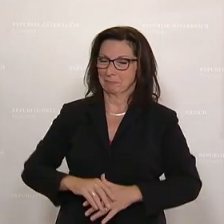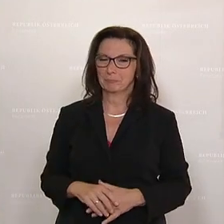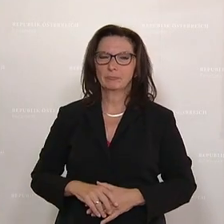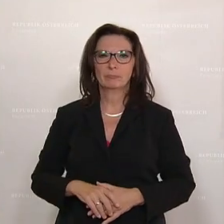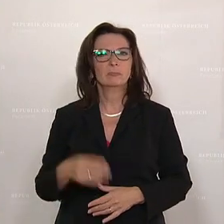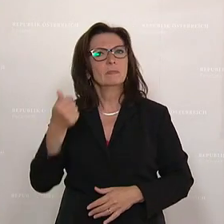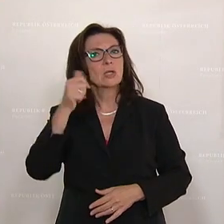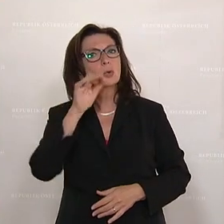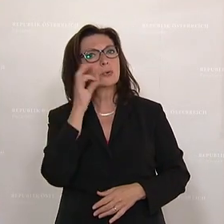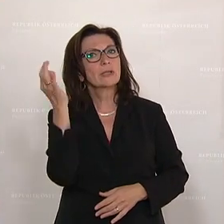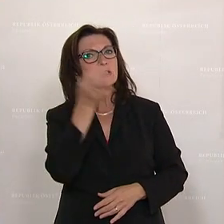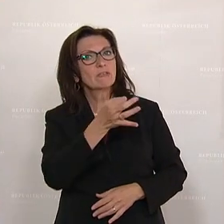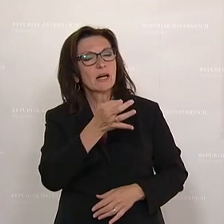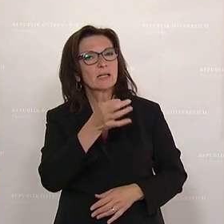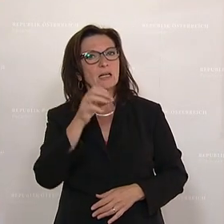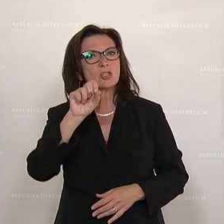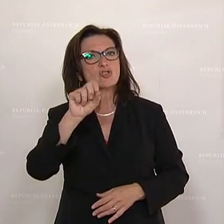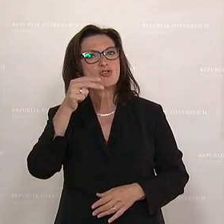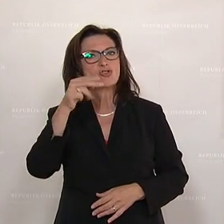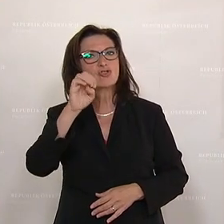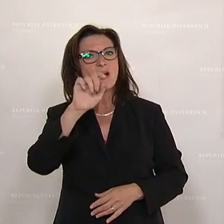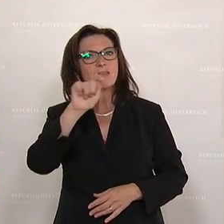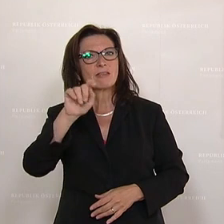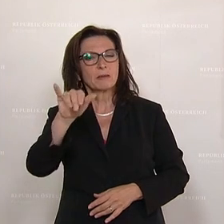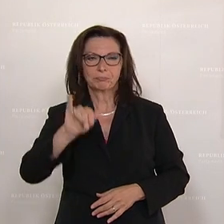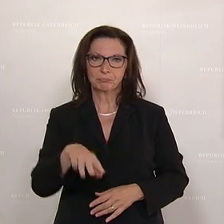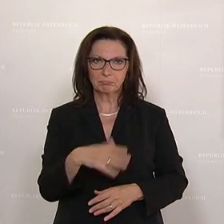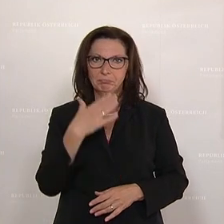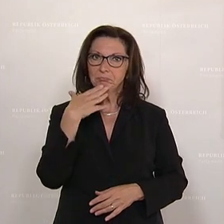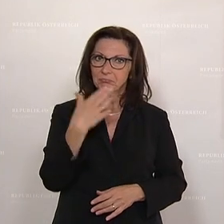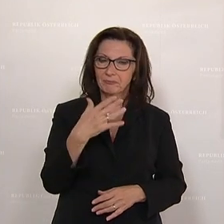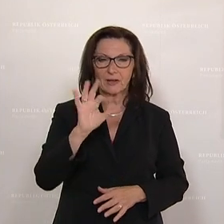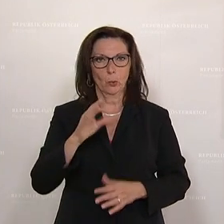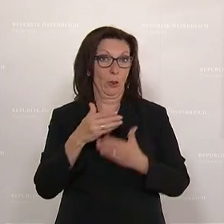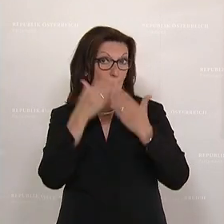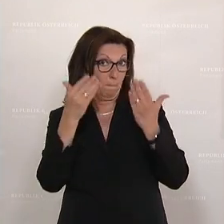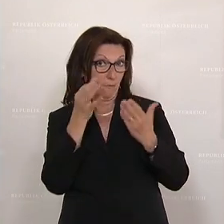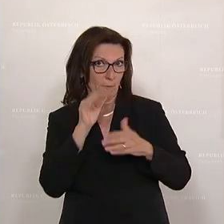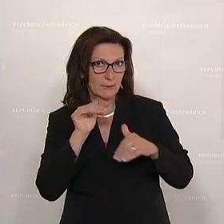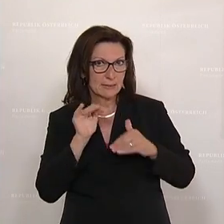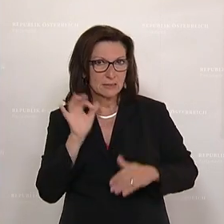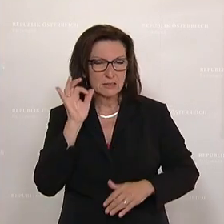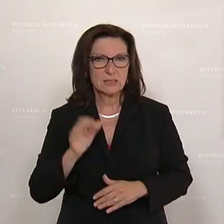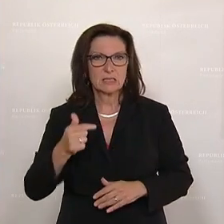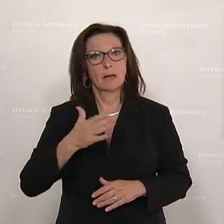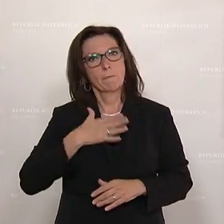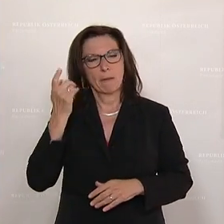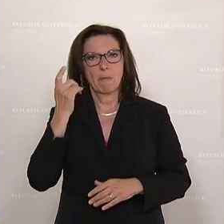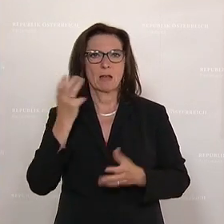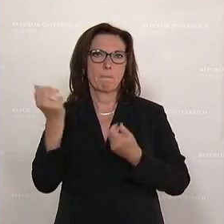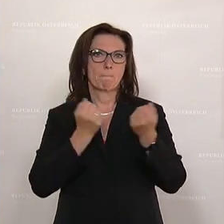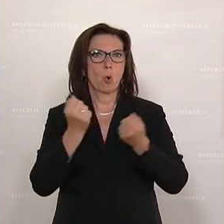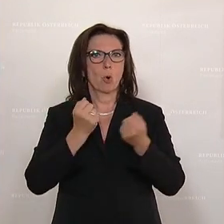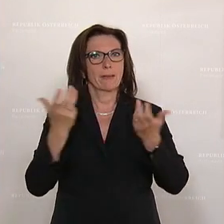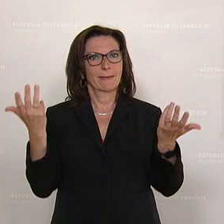Zusatzfrage stellt der Abgeordnete Schetti, bitte. Danke, Präsident. Guten Morgen, Frau Ministerin. Ich bin der Meinung, Politik verliert